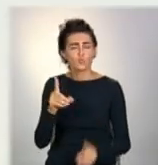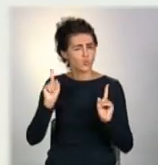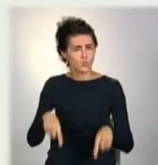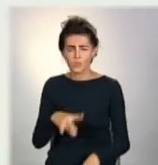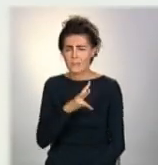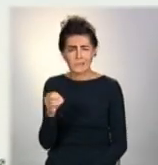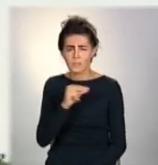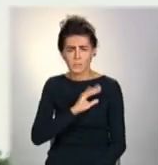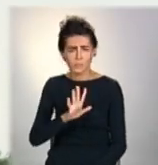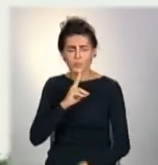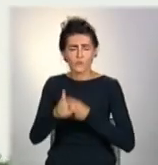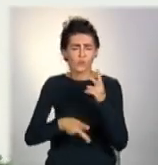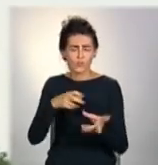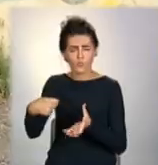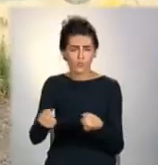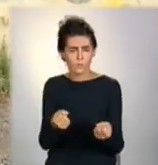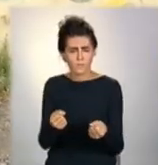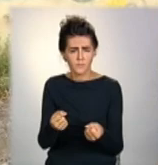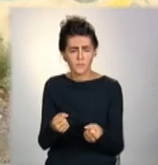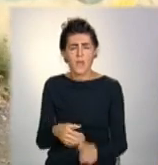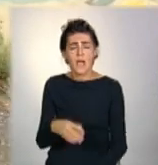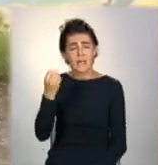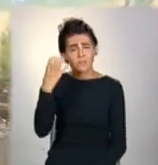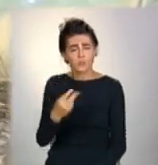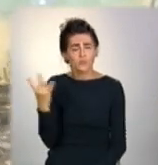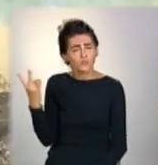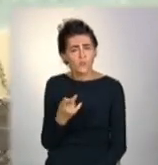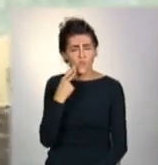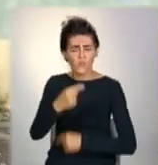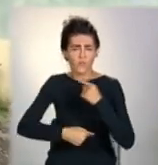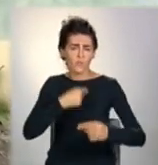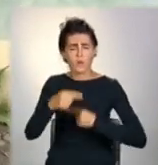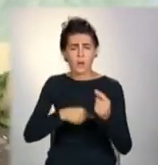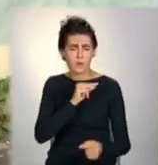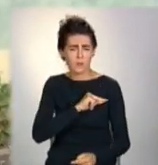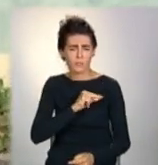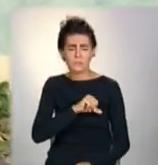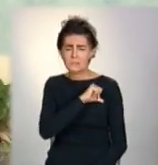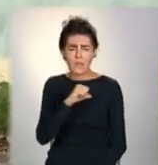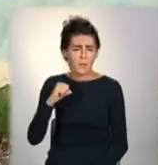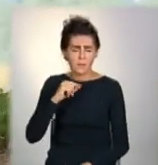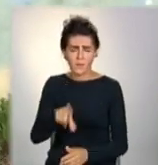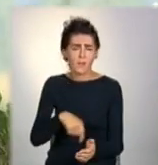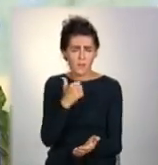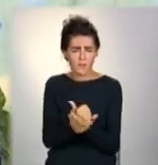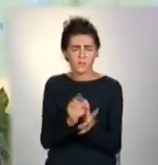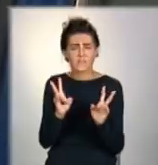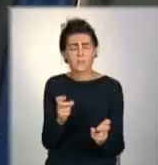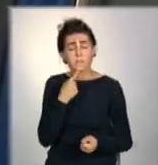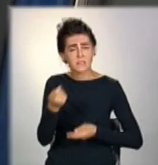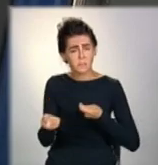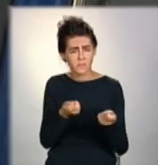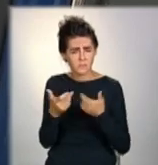працює, скаржаться водіїв. Світофори повинні все часу працювати. Це найголовніше для безпеки.